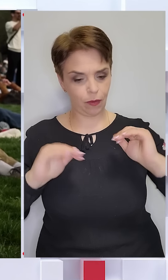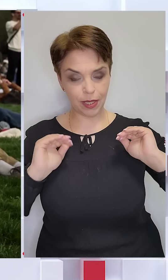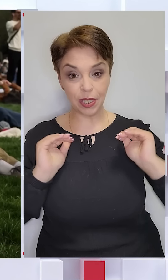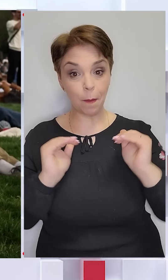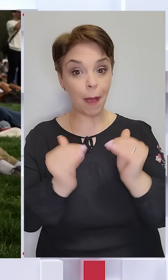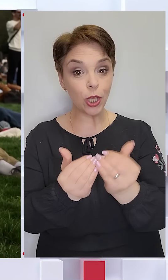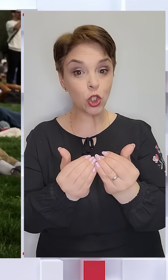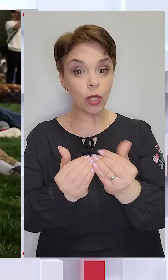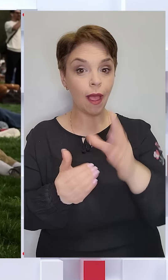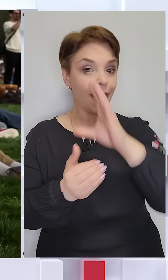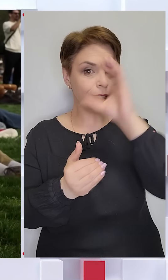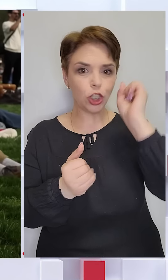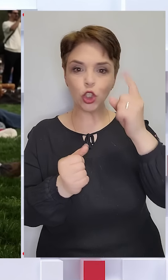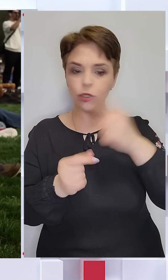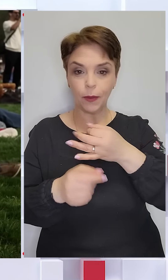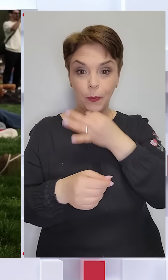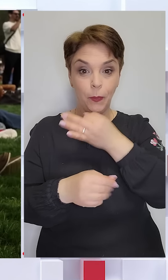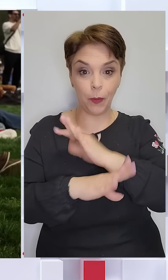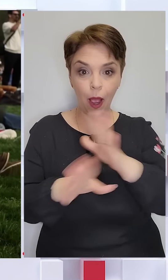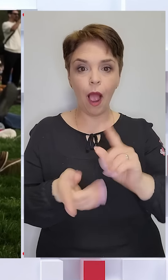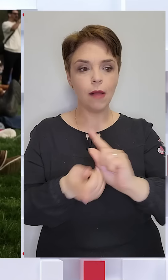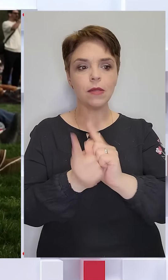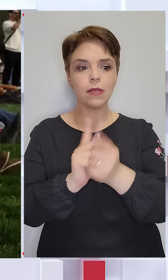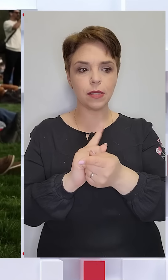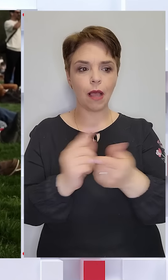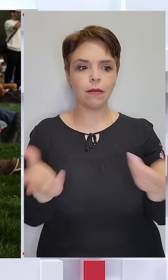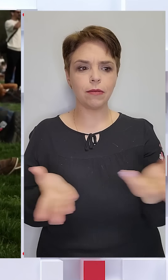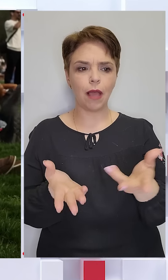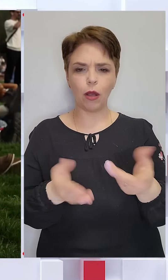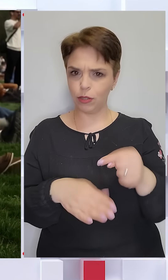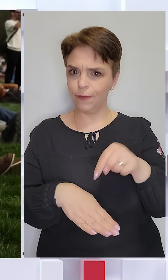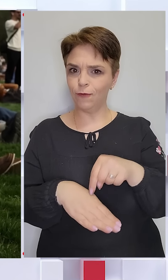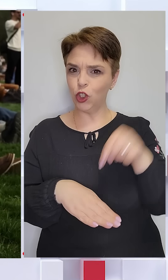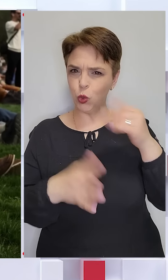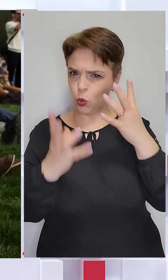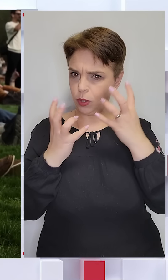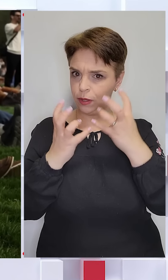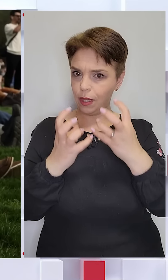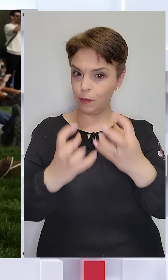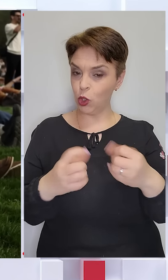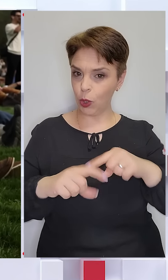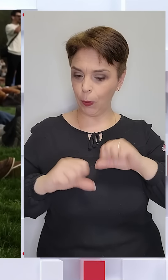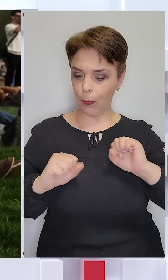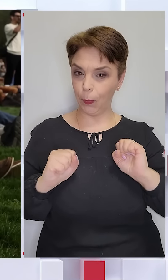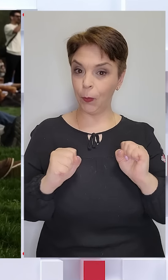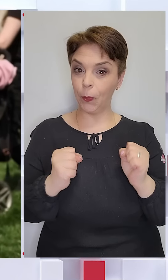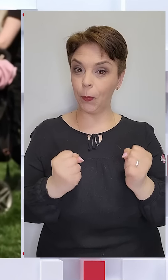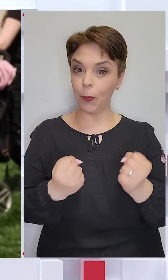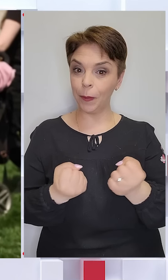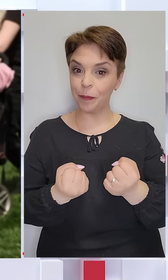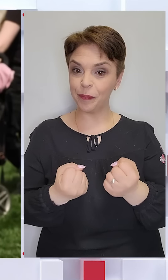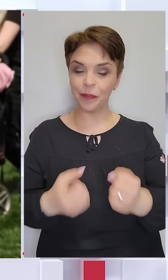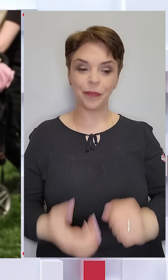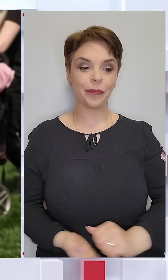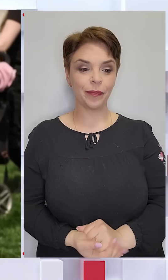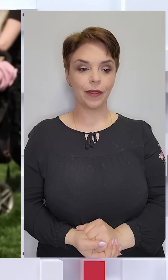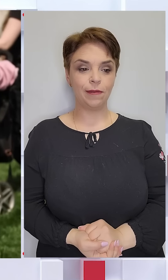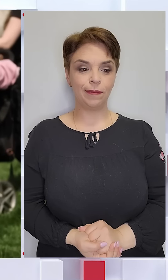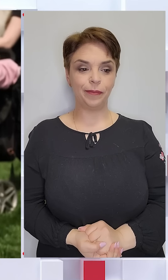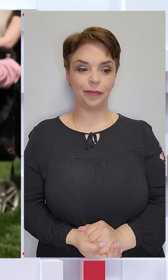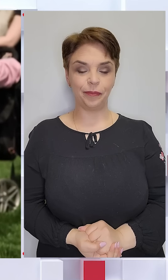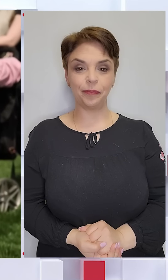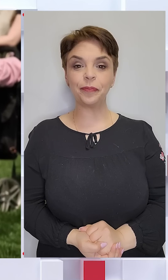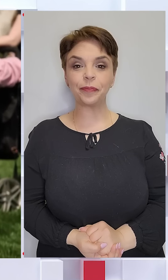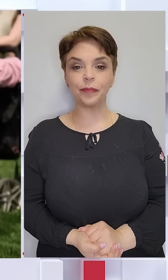зменшили. Ніч не опустилася на землю, але стало якось відчутно темніше і холодніше. Цікавий досвід,